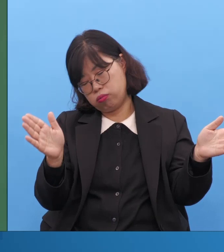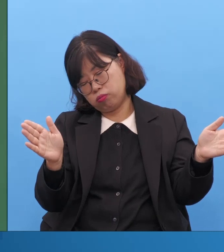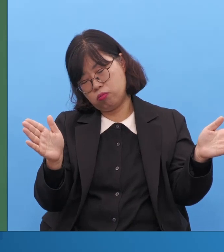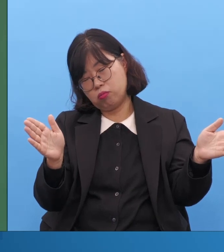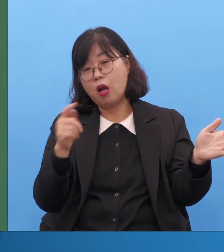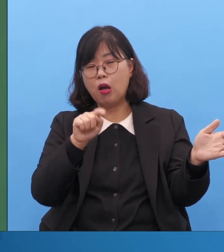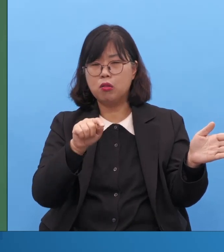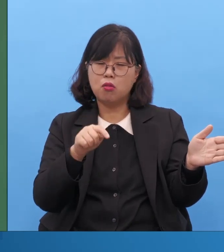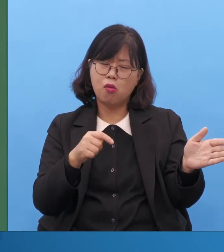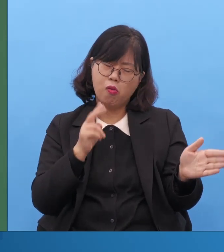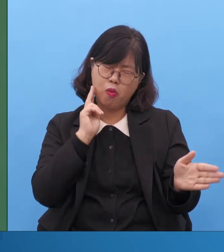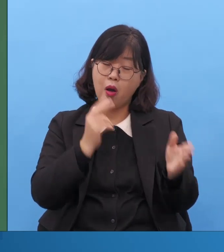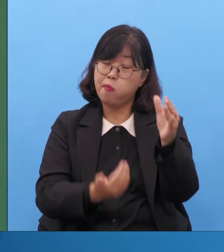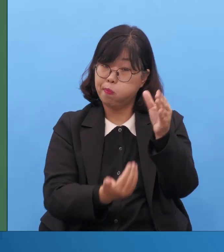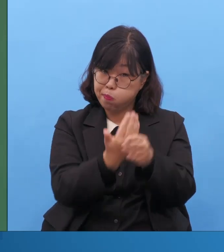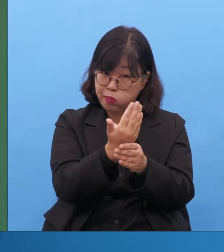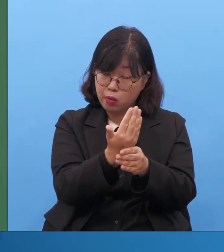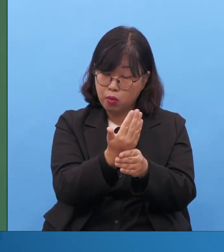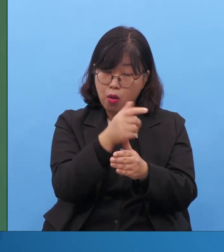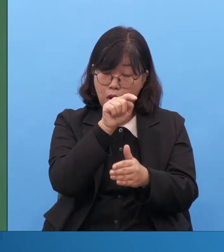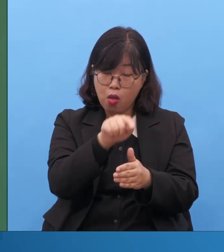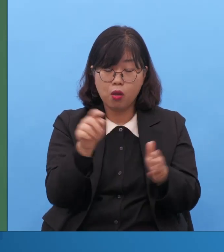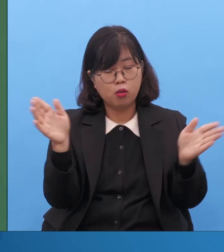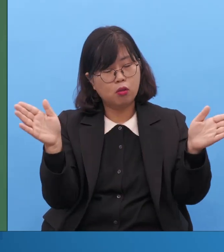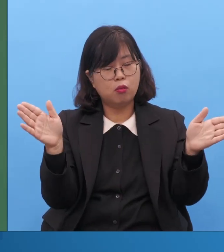근데 그 예수님이 부활하셨단 말이에요 자,